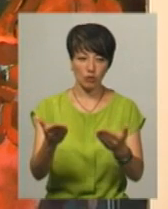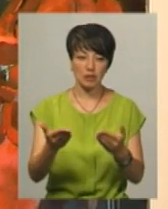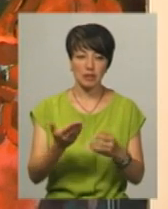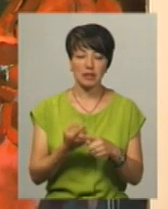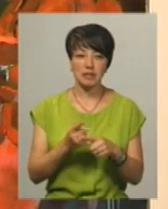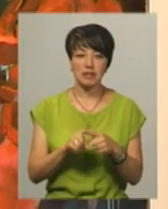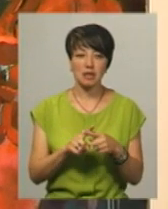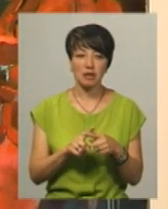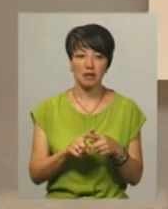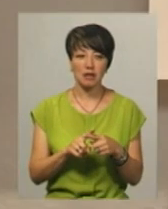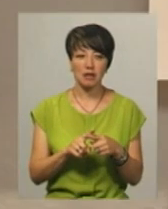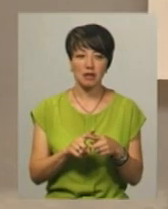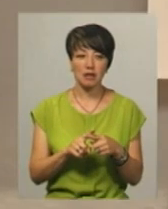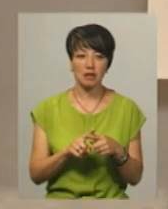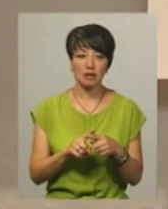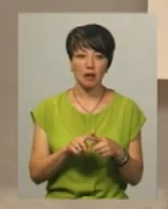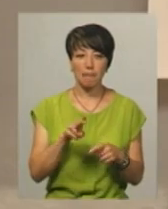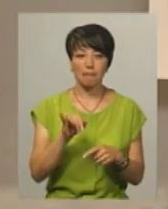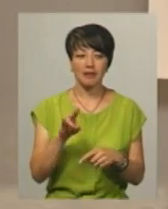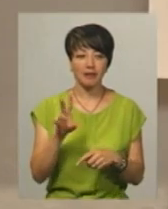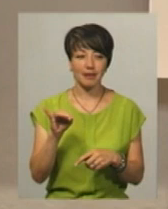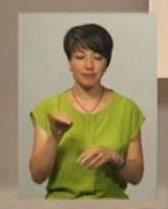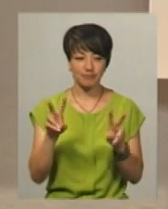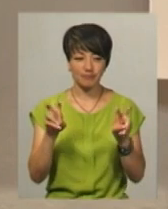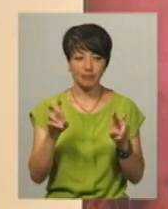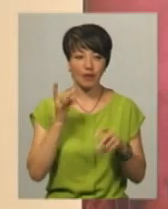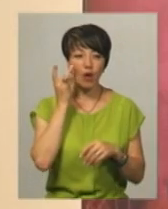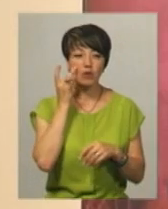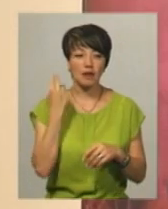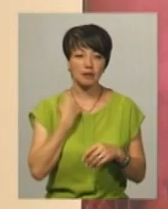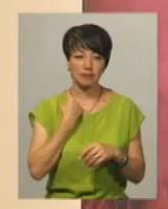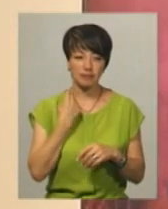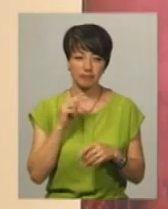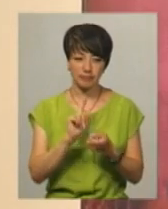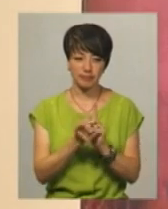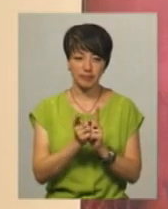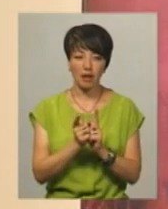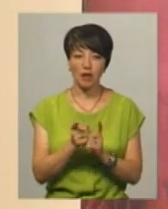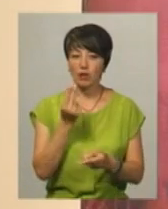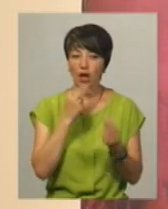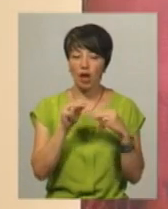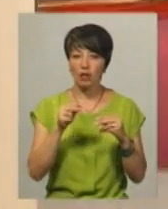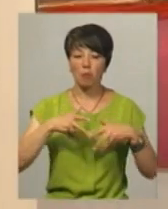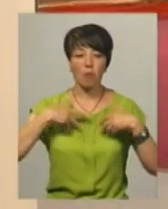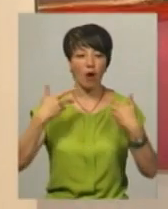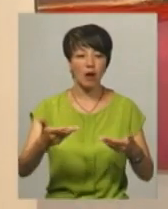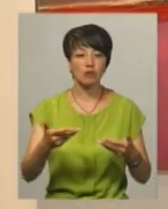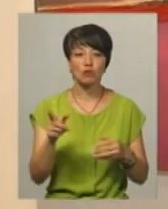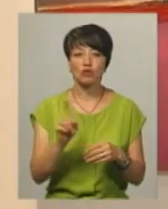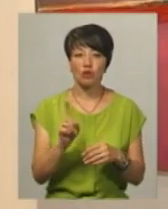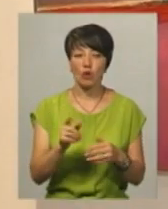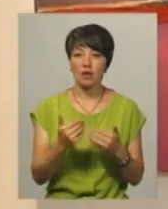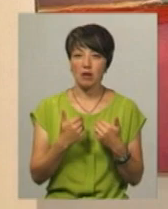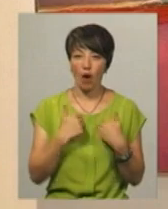пінки, і мені здається, що вона найкраще показує те, що